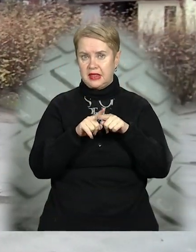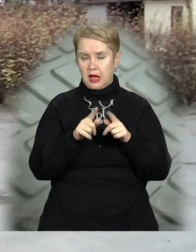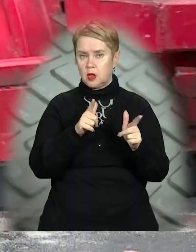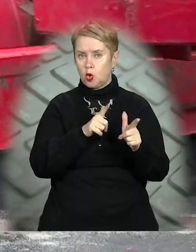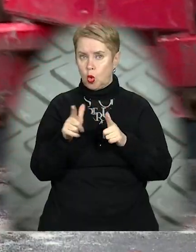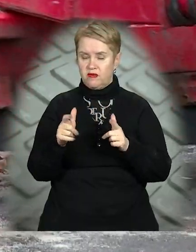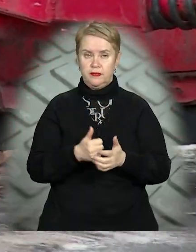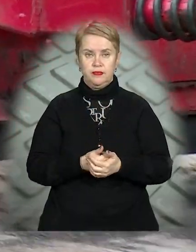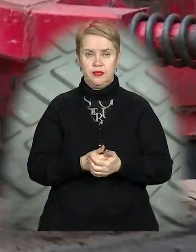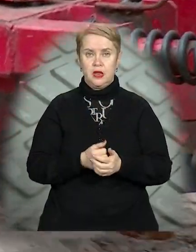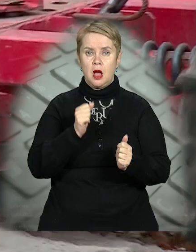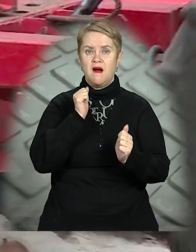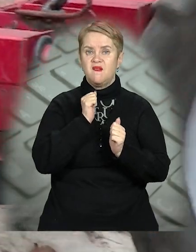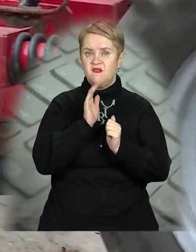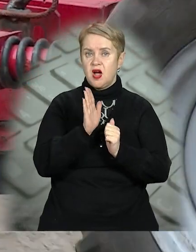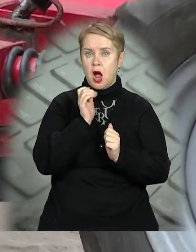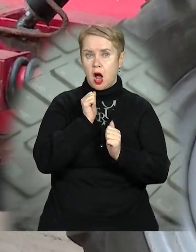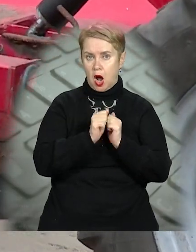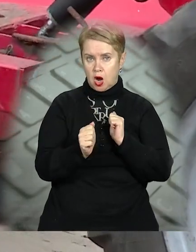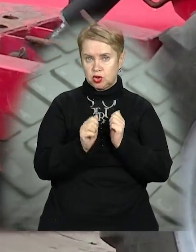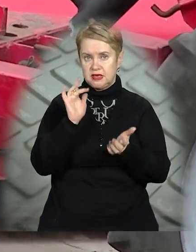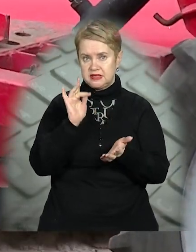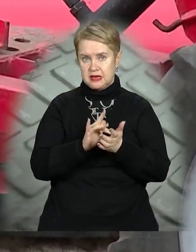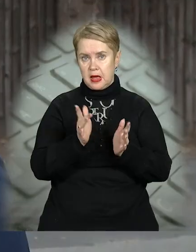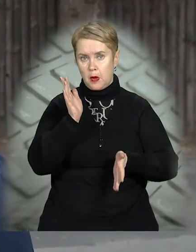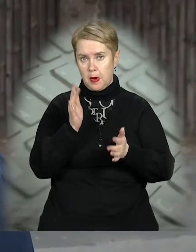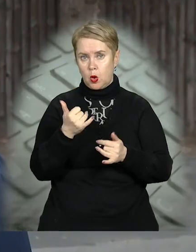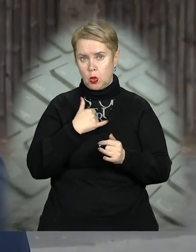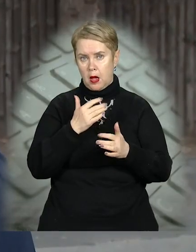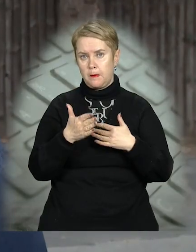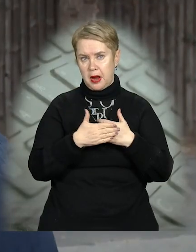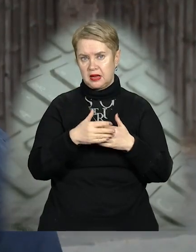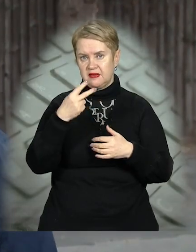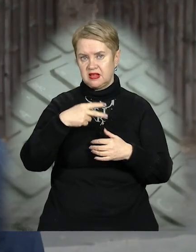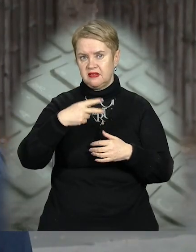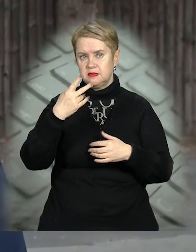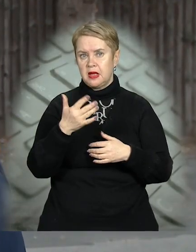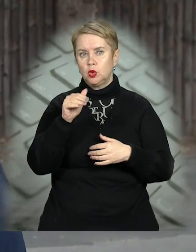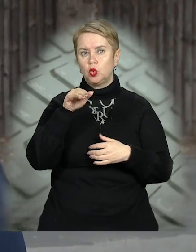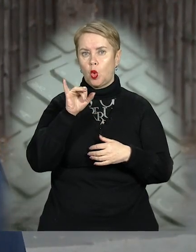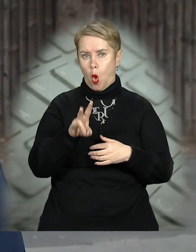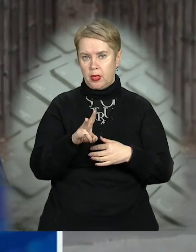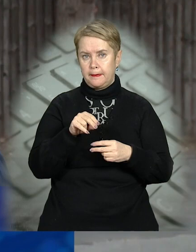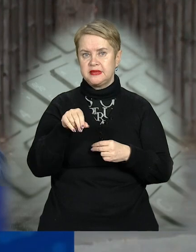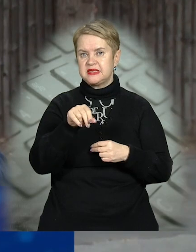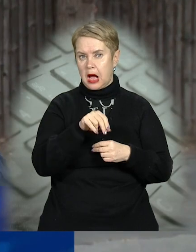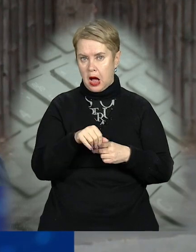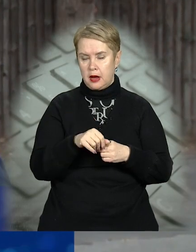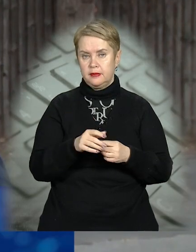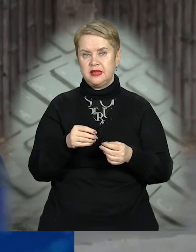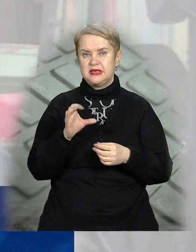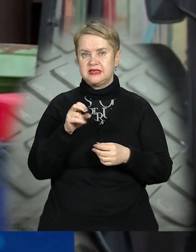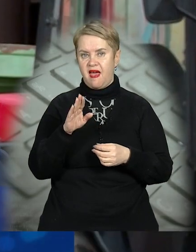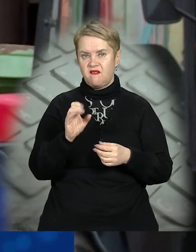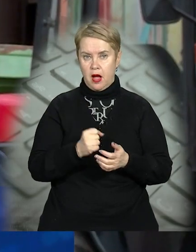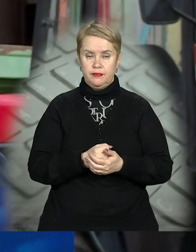наготові. У кожній з центральних парків у нас порядка 20-25 тонн піска і відсіву.